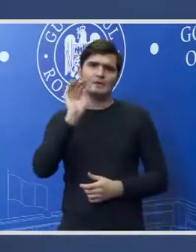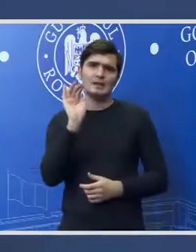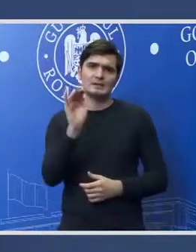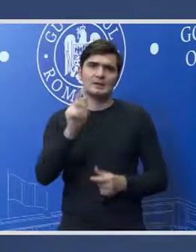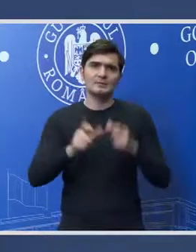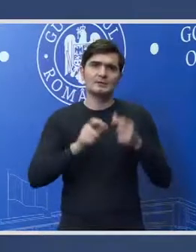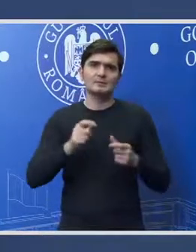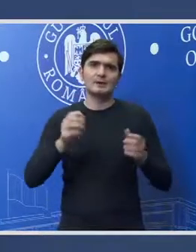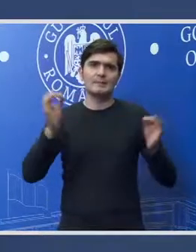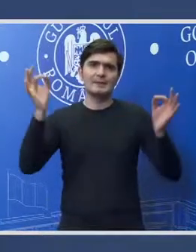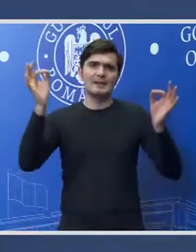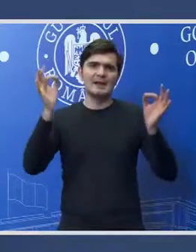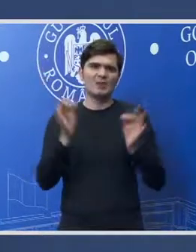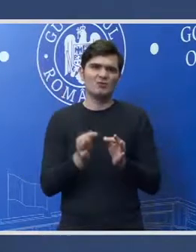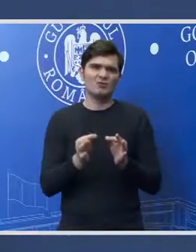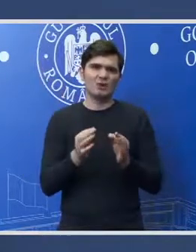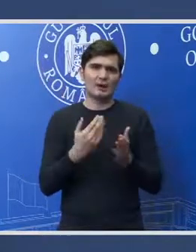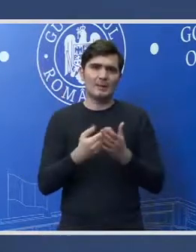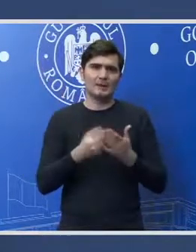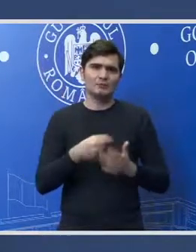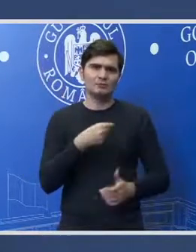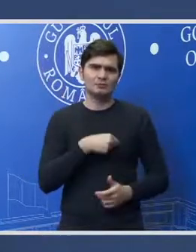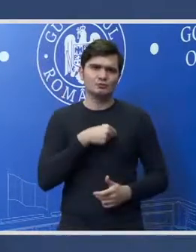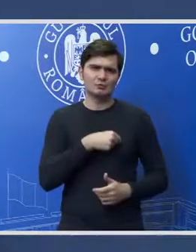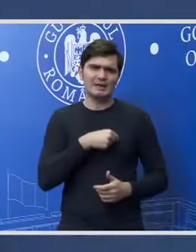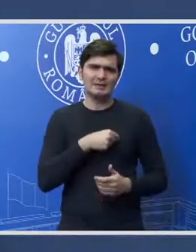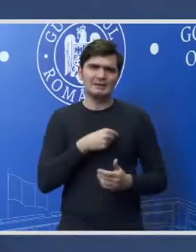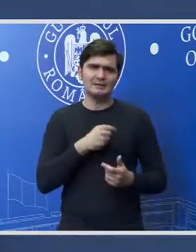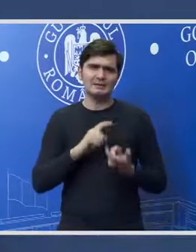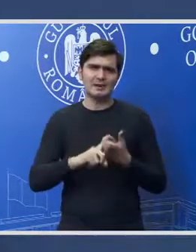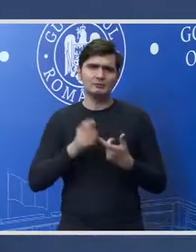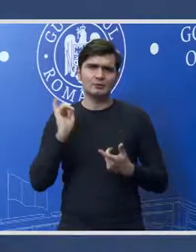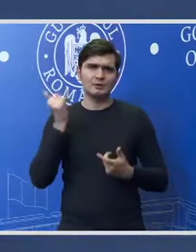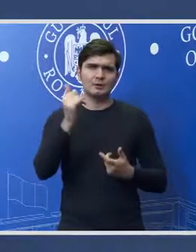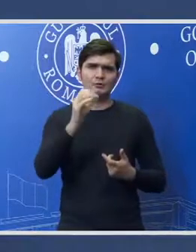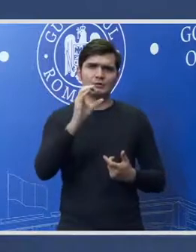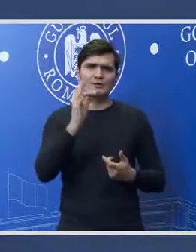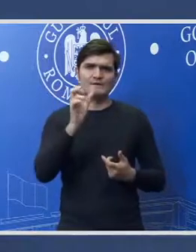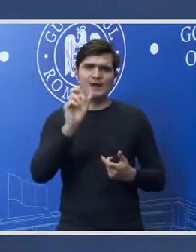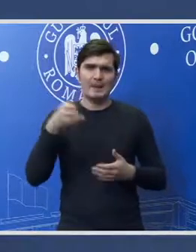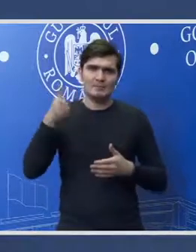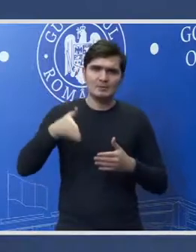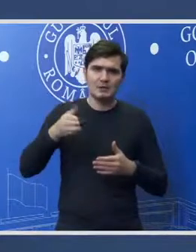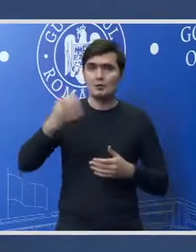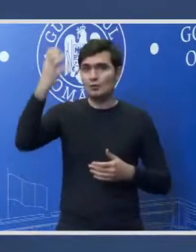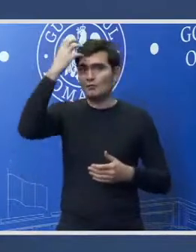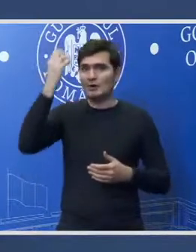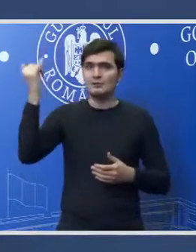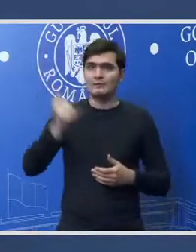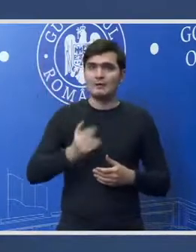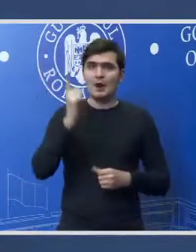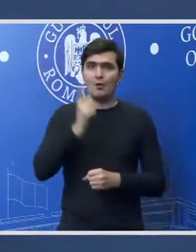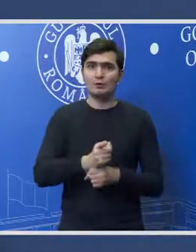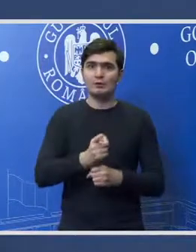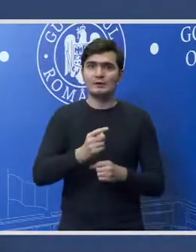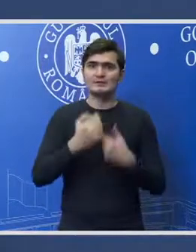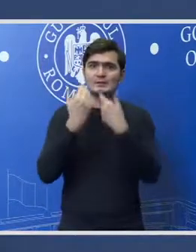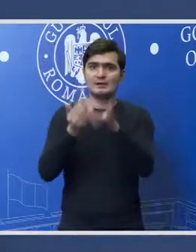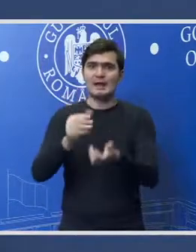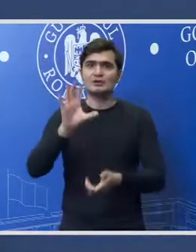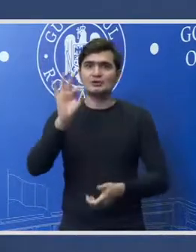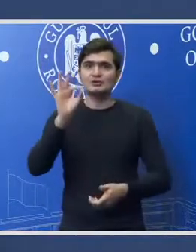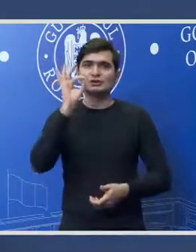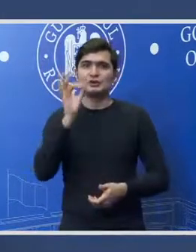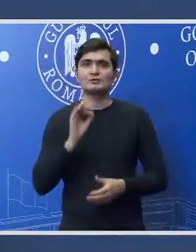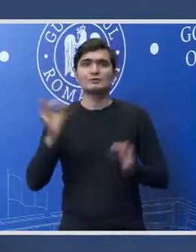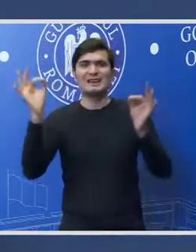de reducerea pe care o vor avea studenții la călătoriile cu CFR. Guvernul vine prin această ordonanță să dea 50%